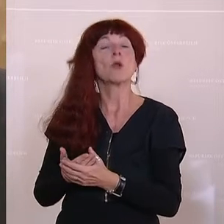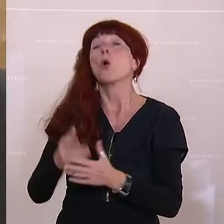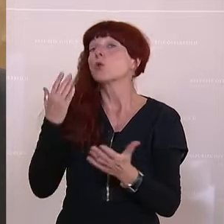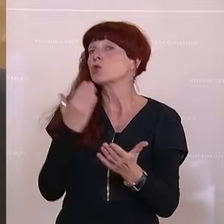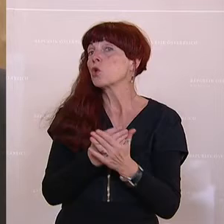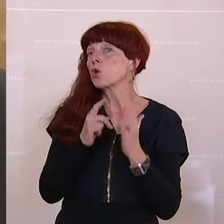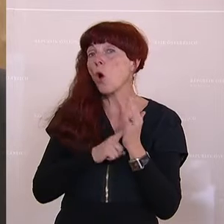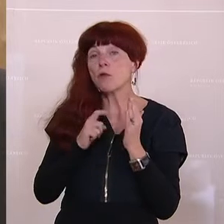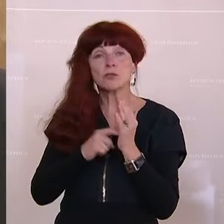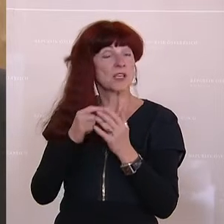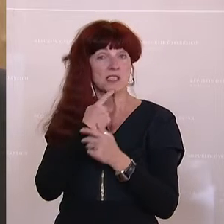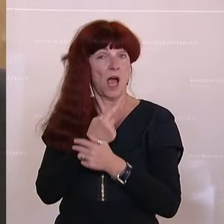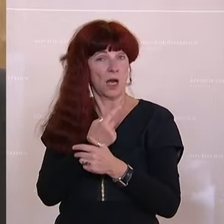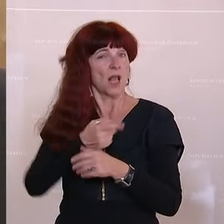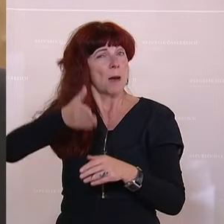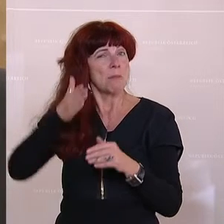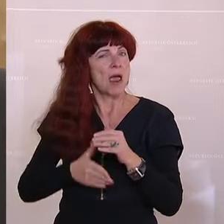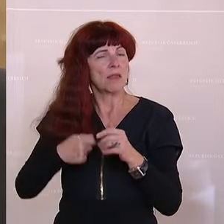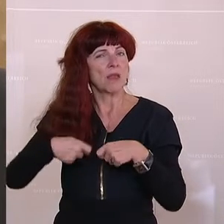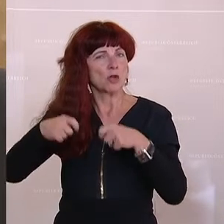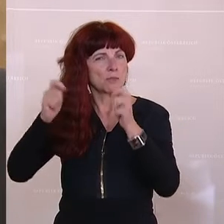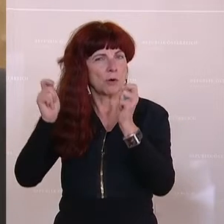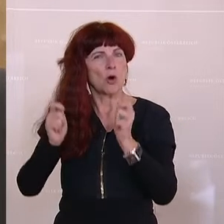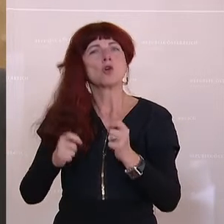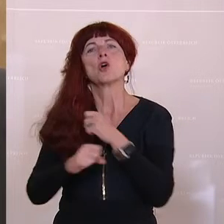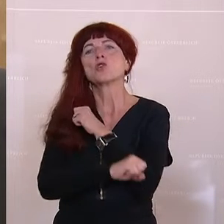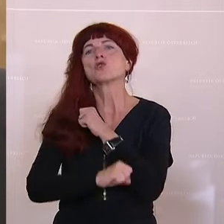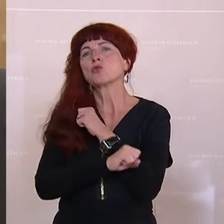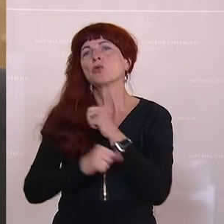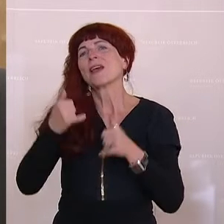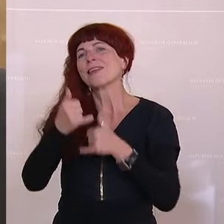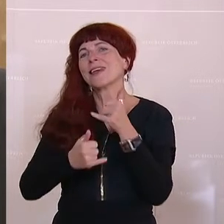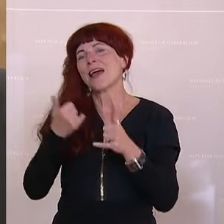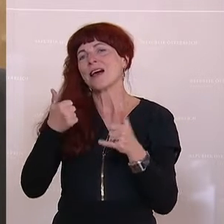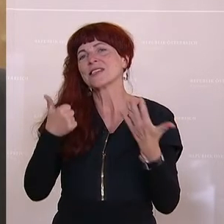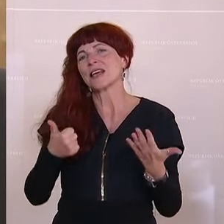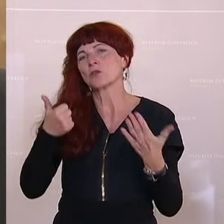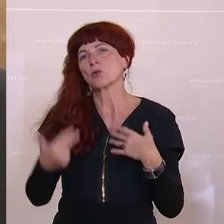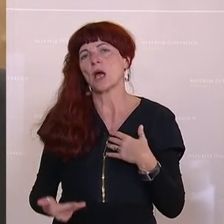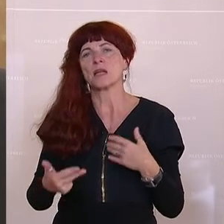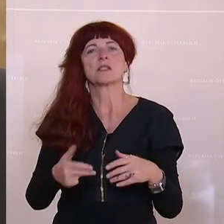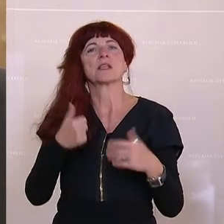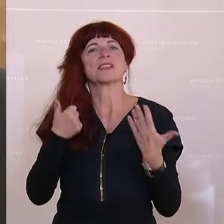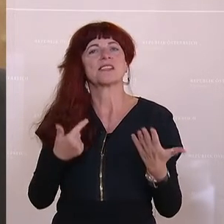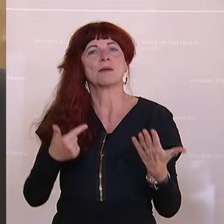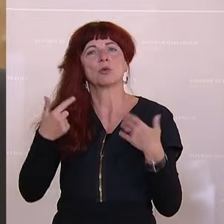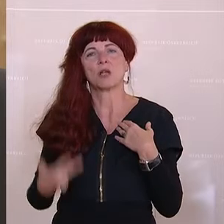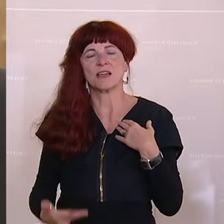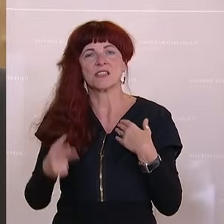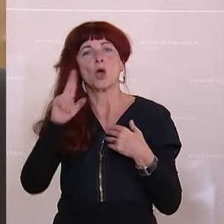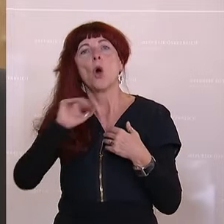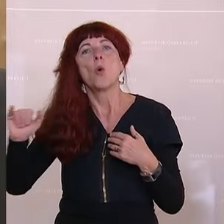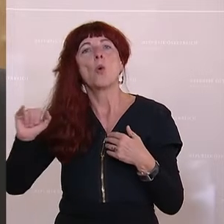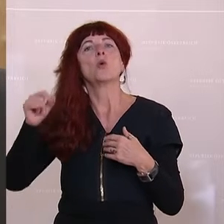schlussendlich ab dem Endausbau im Studienjahr 36, 37 der Universität jährlich ein Betrag von bis zu